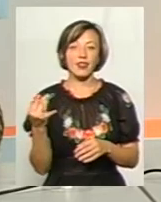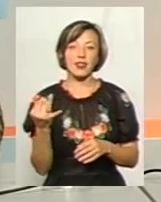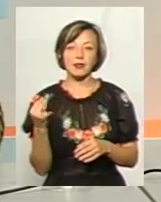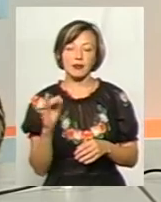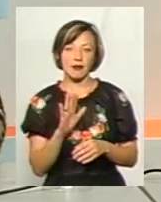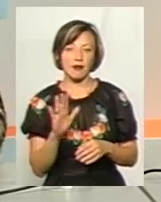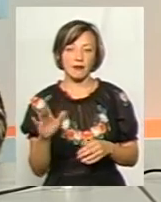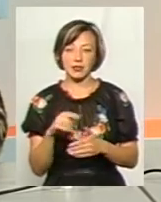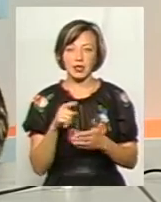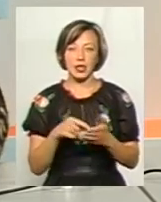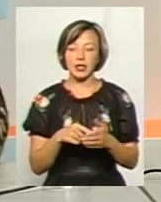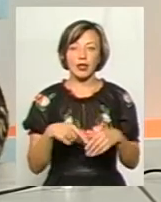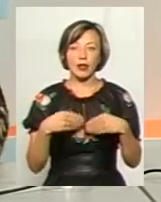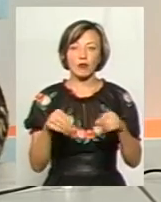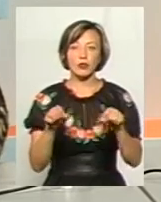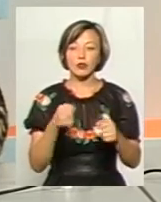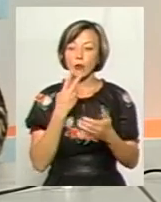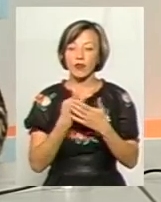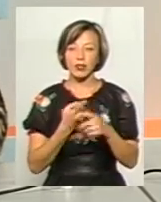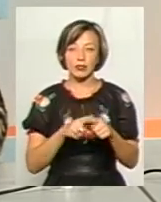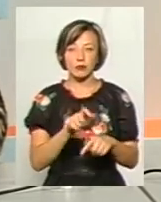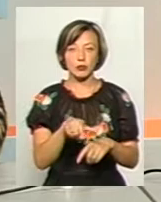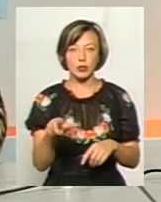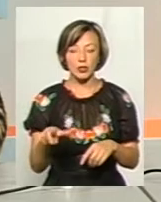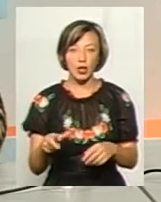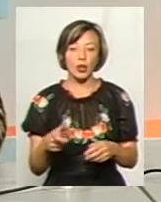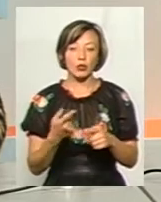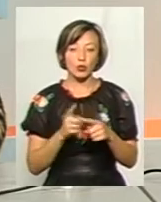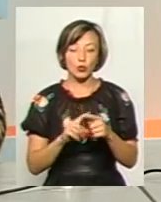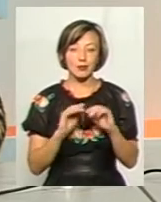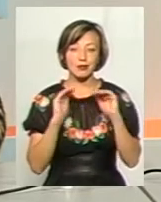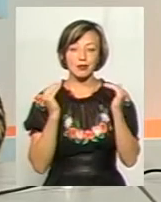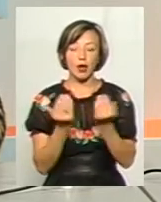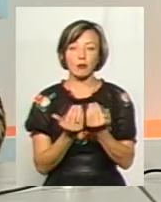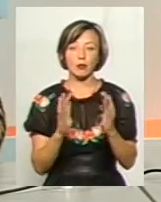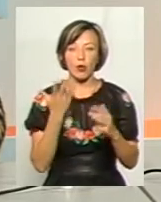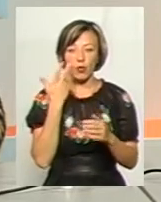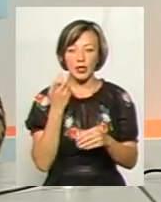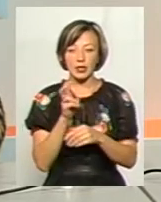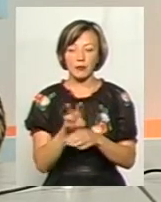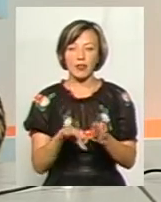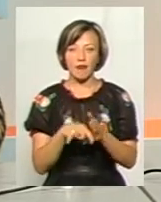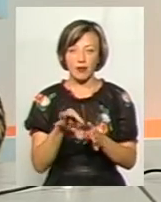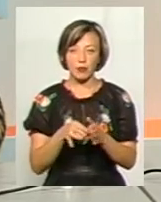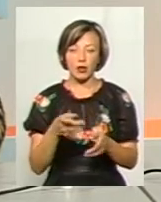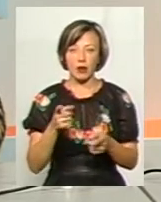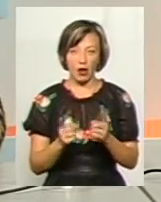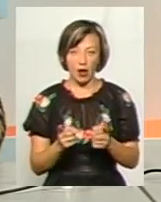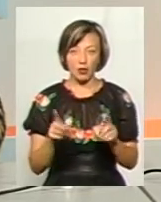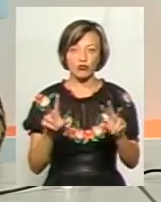за цим, не дають можливості проявити цим людям. Тому тут замкнутий момент. Треба, коли ми йдемо на вибори, в нас є реальний